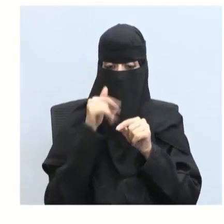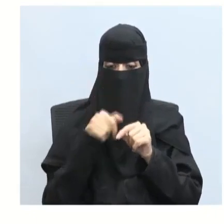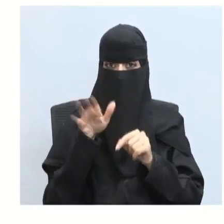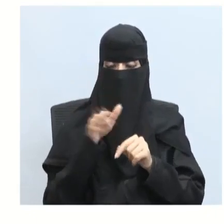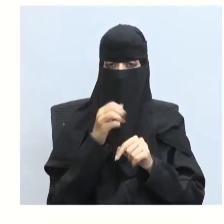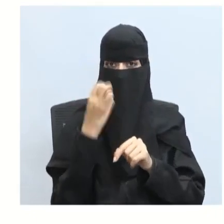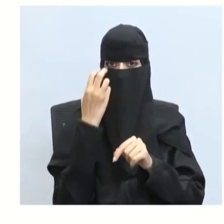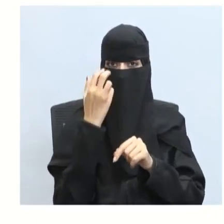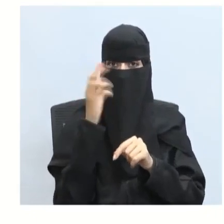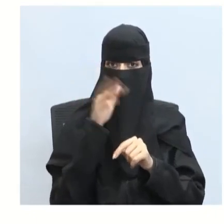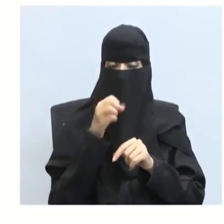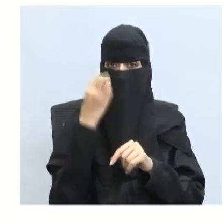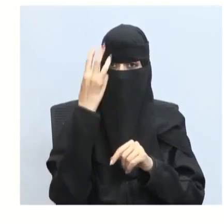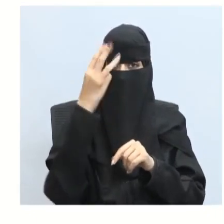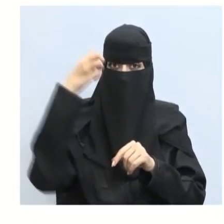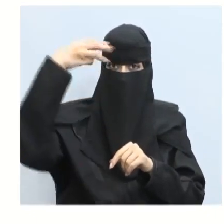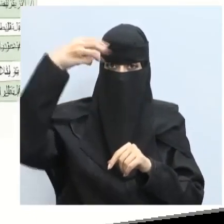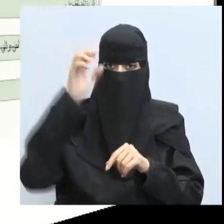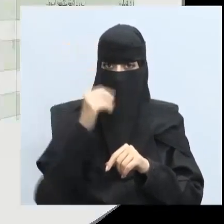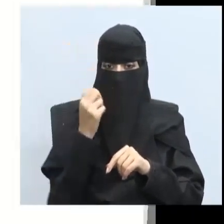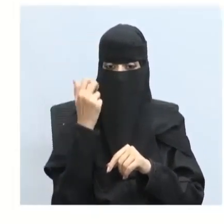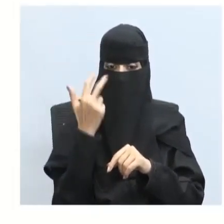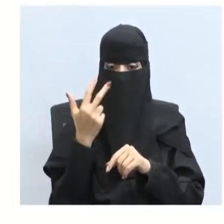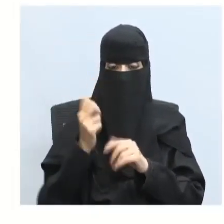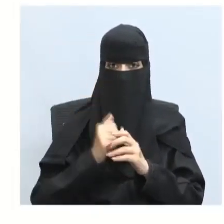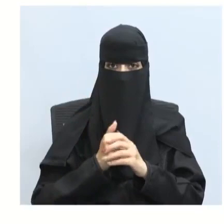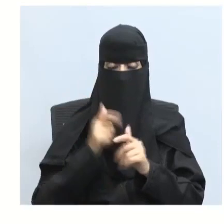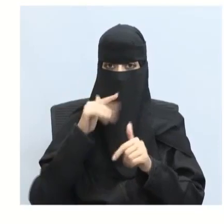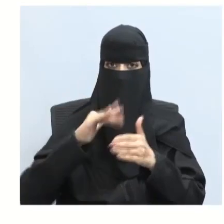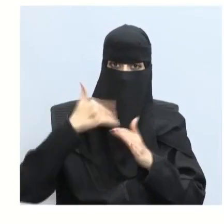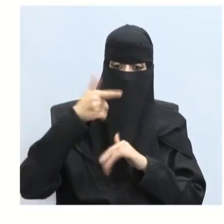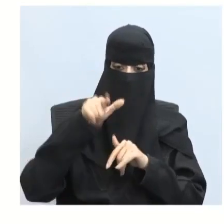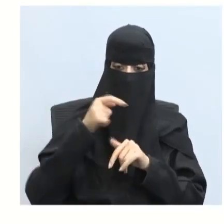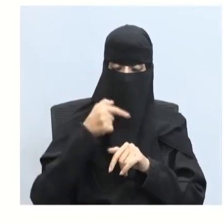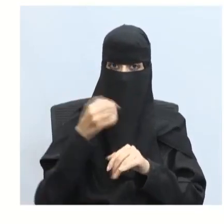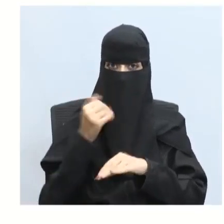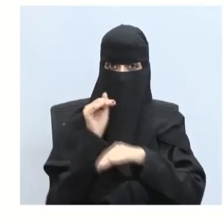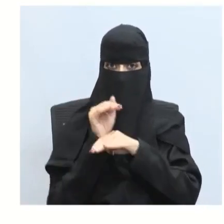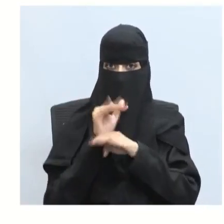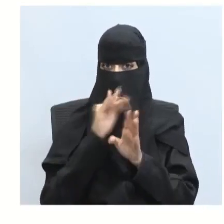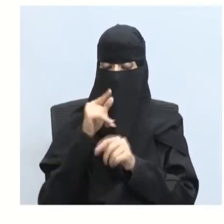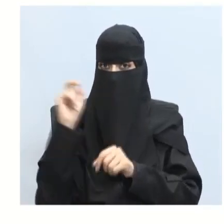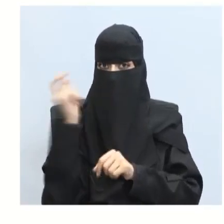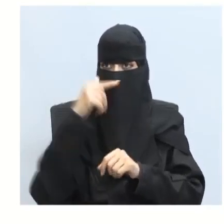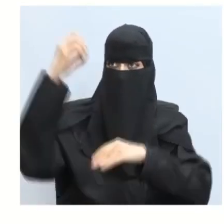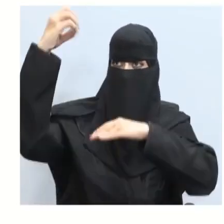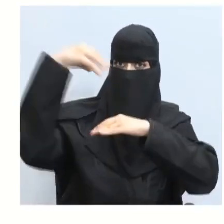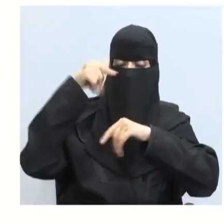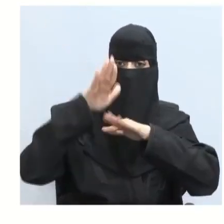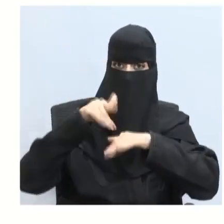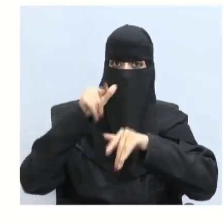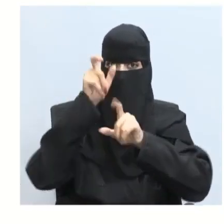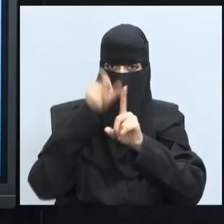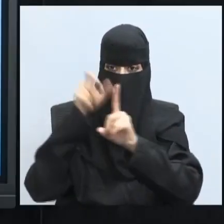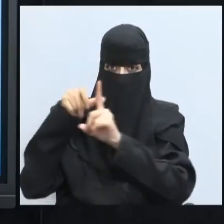للتسع إذن ستقل للتسع بعد ذلك درسنا سرعة الضوء وأن العديد من